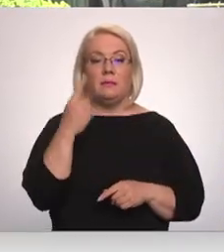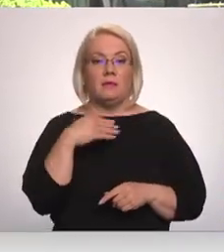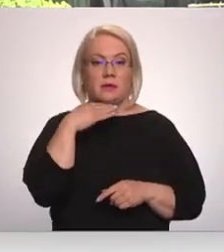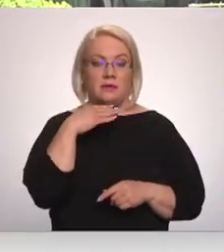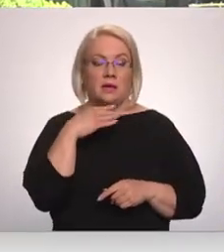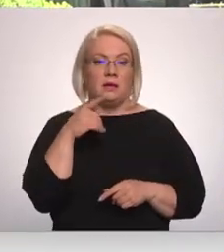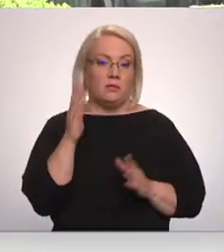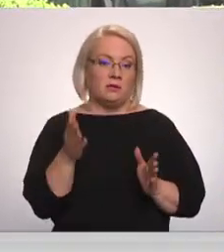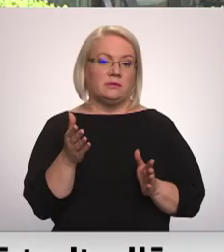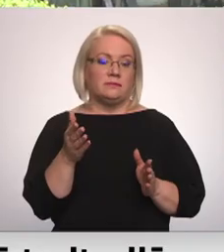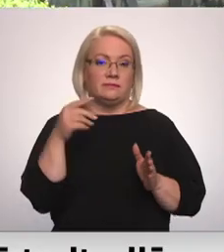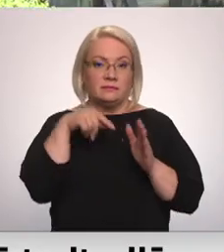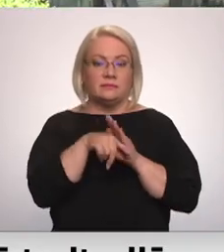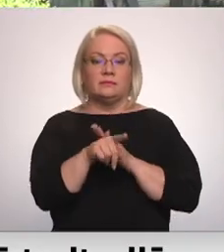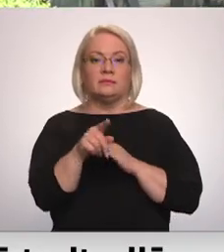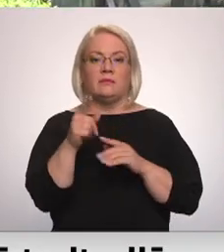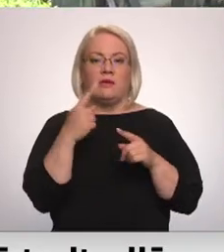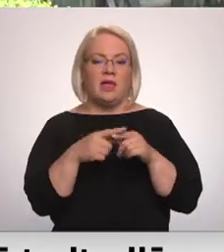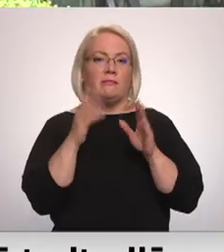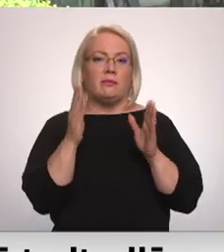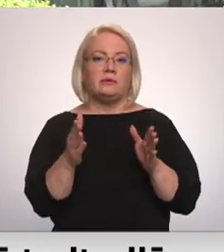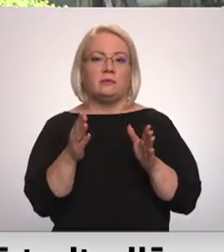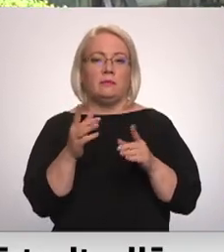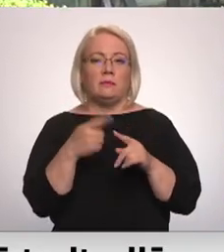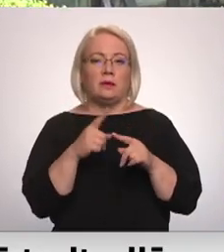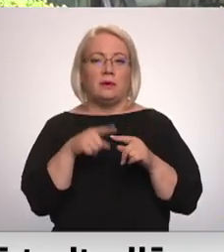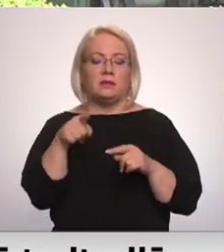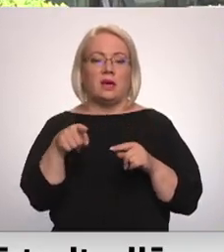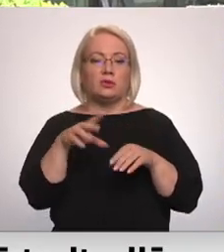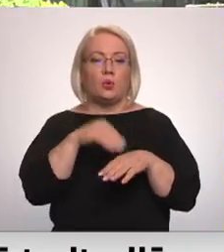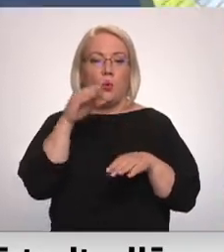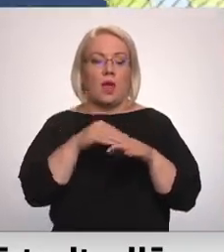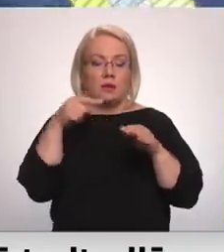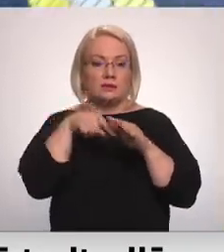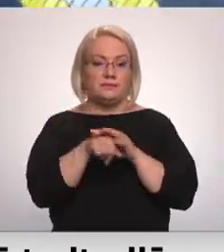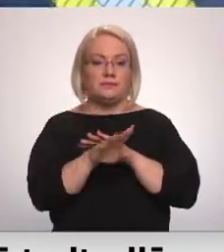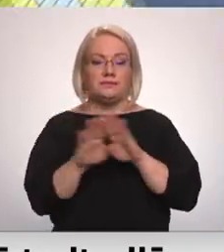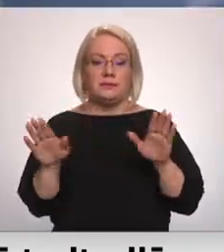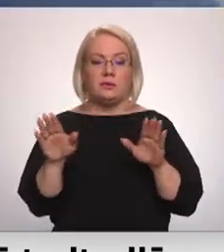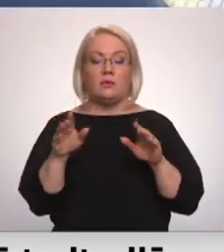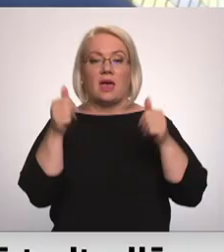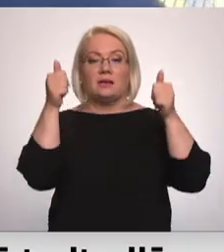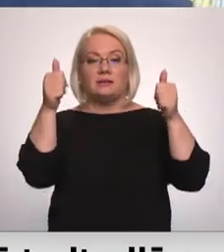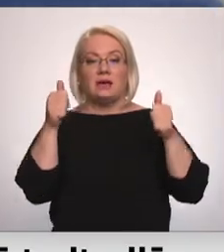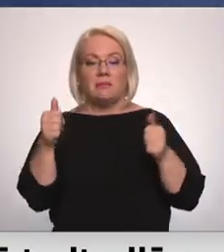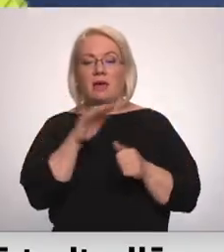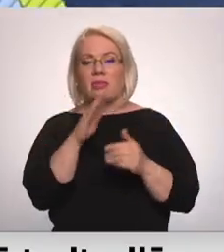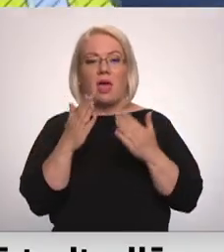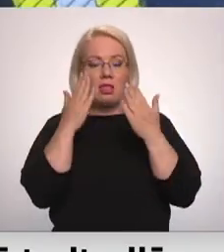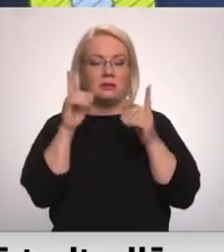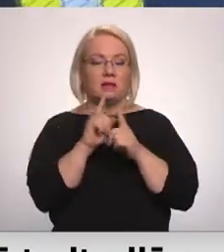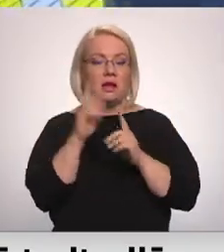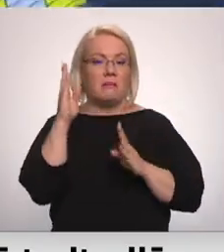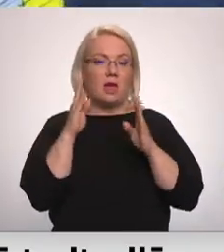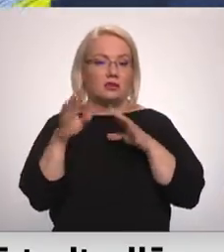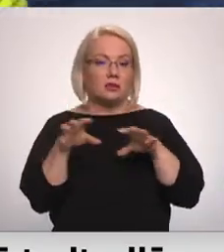Viņš būs iekšā, bet tā ir dambī, būs un dūņās un viss. Izliktās zīmes nelasa arī mežas zvēri.